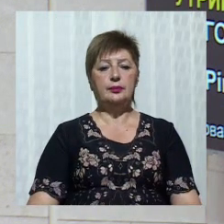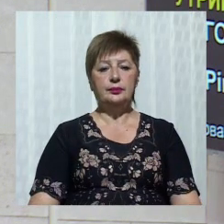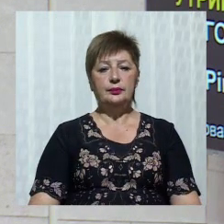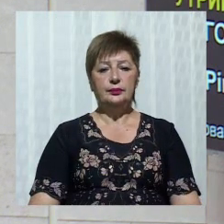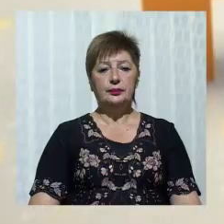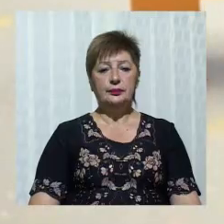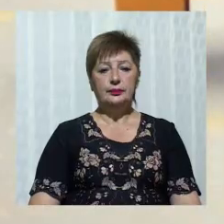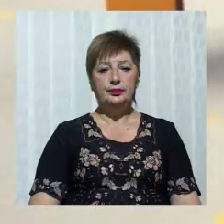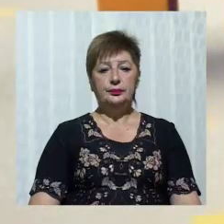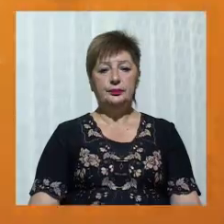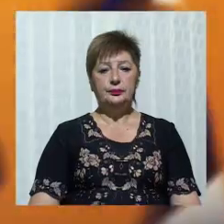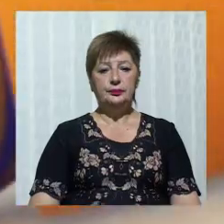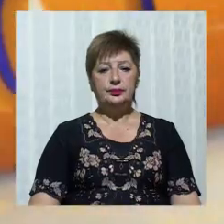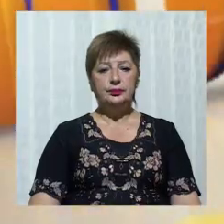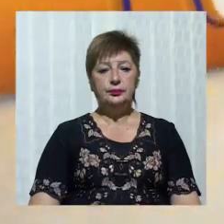51-го.